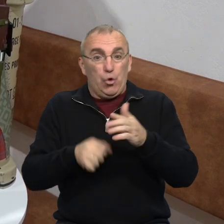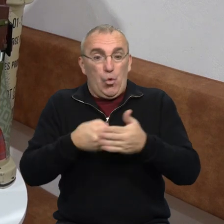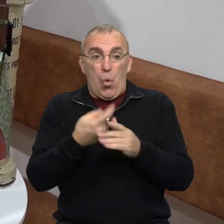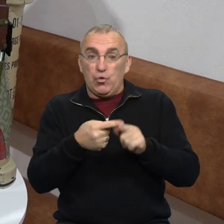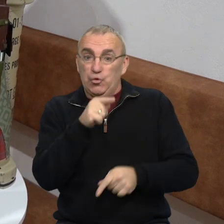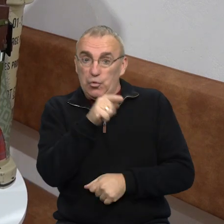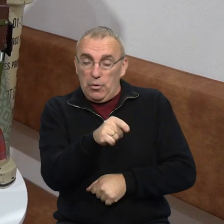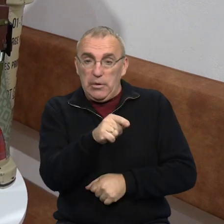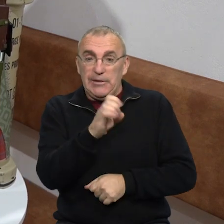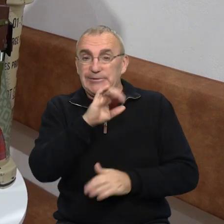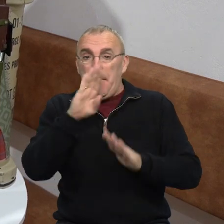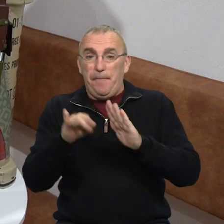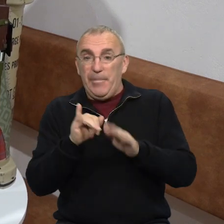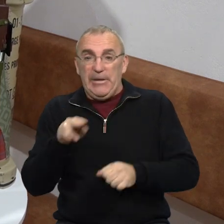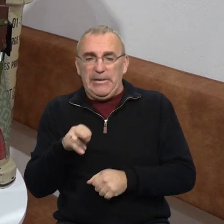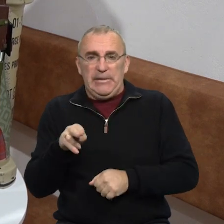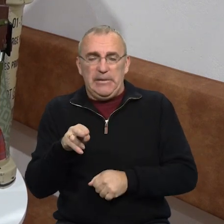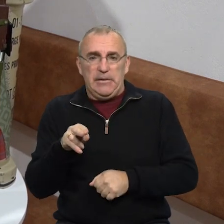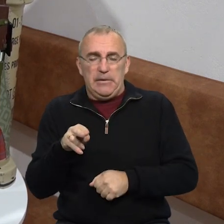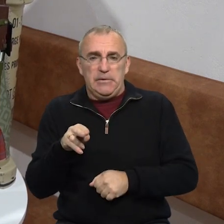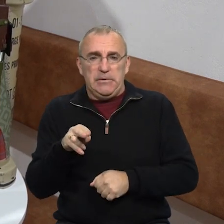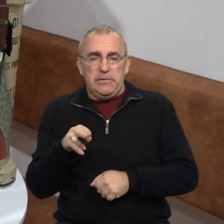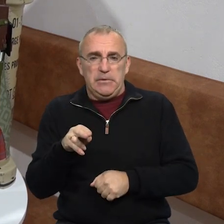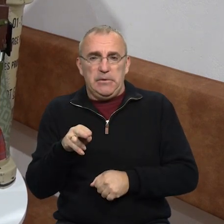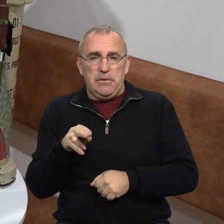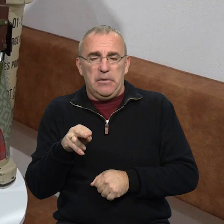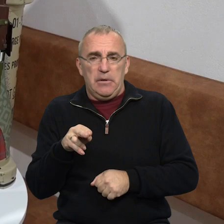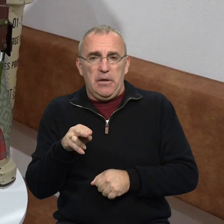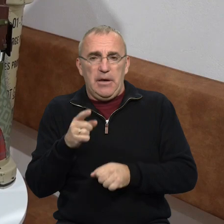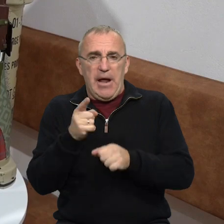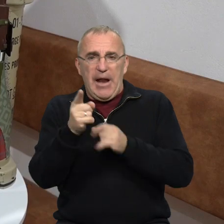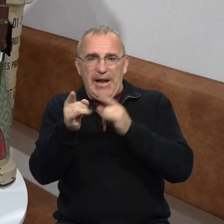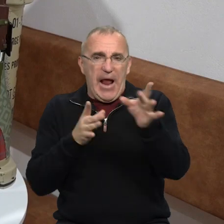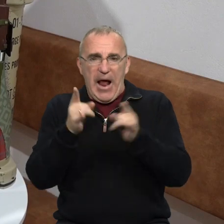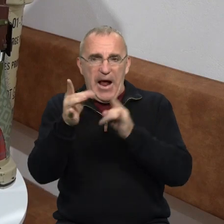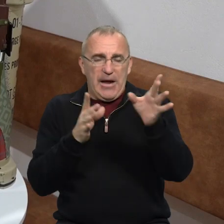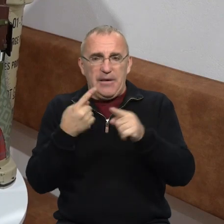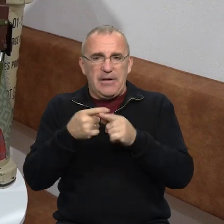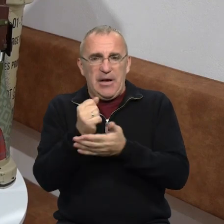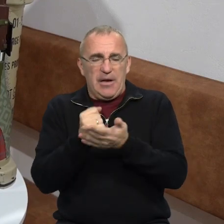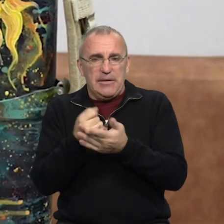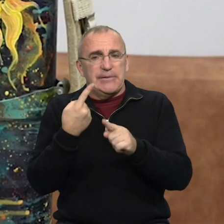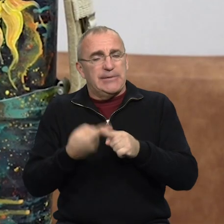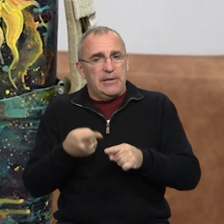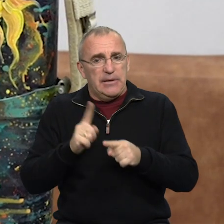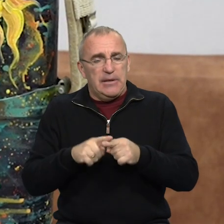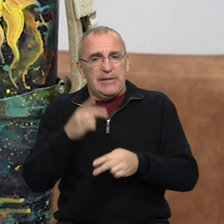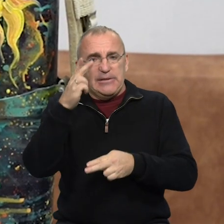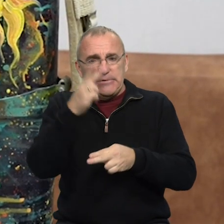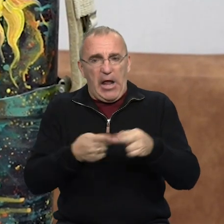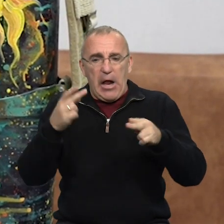цього, то це спід реактивної артилерії. Тут такий припас був. Це